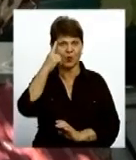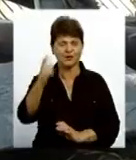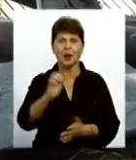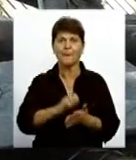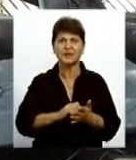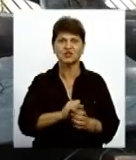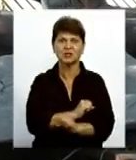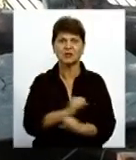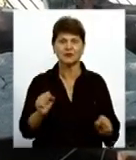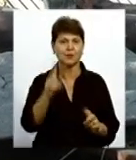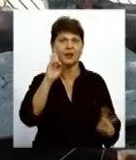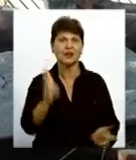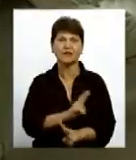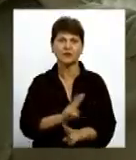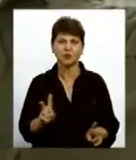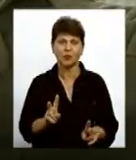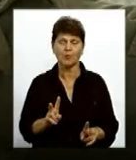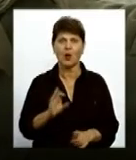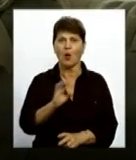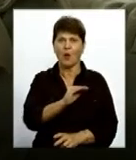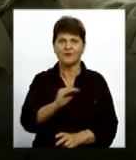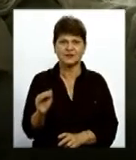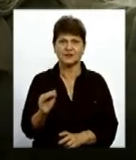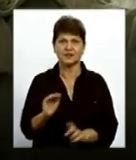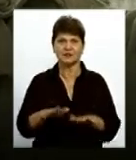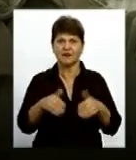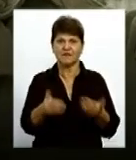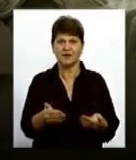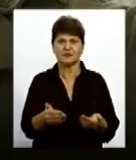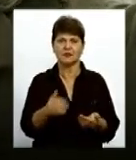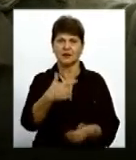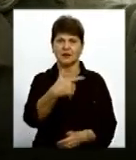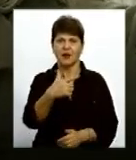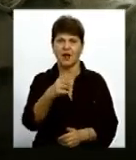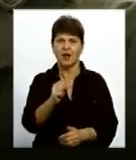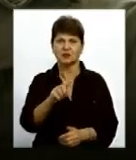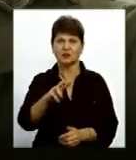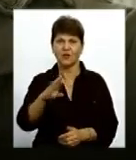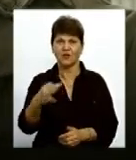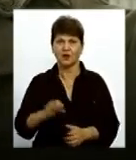причина вибуху невідома Висували неофіційну версію, що газовий котел,